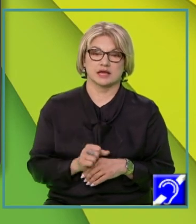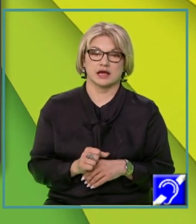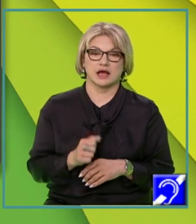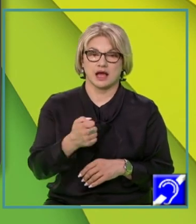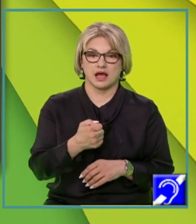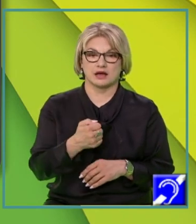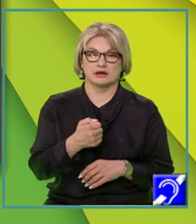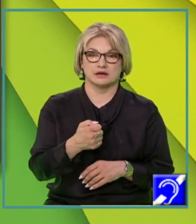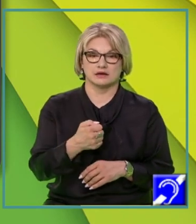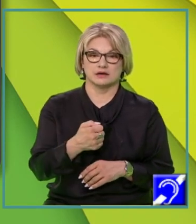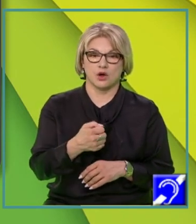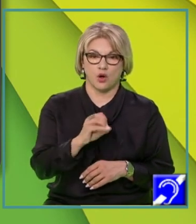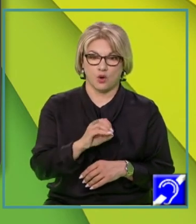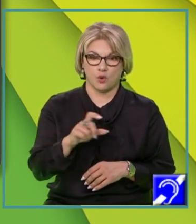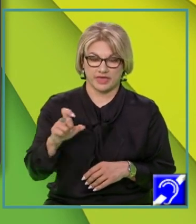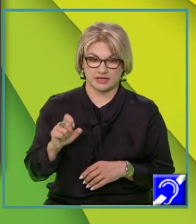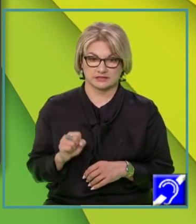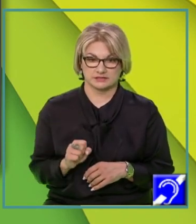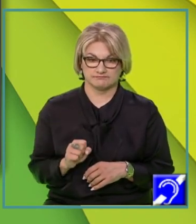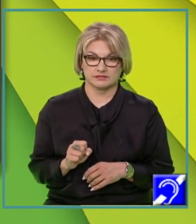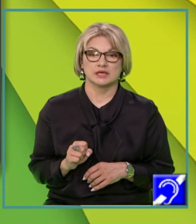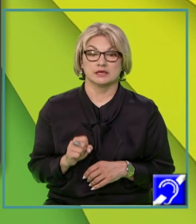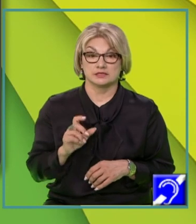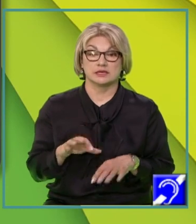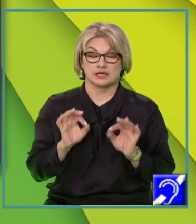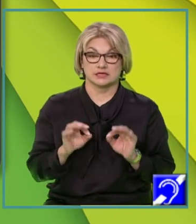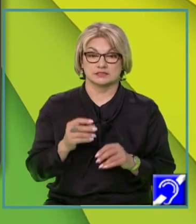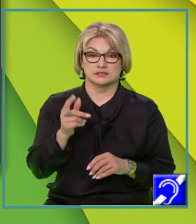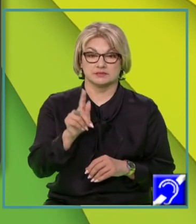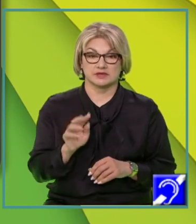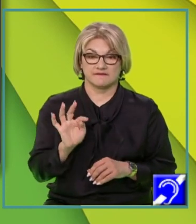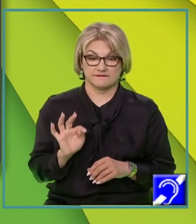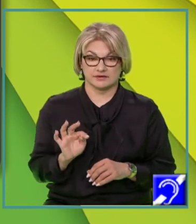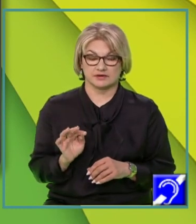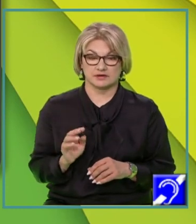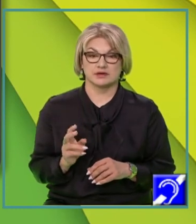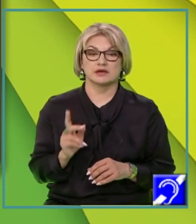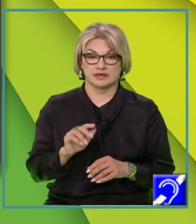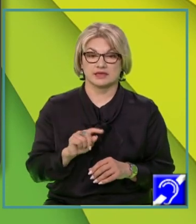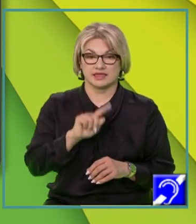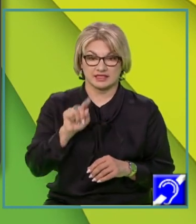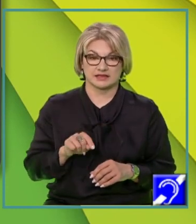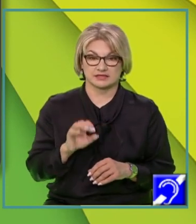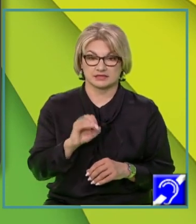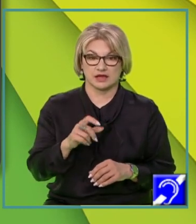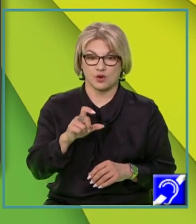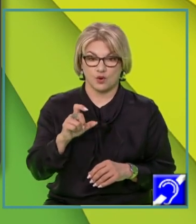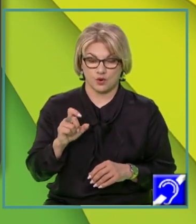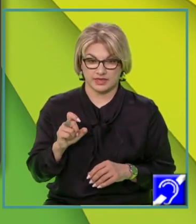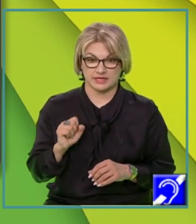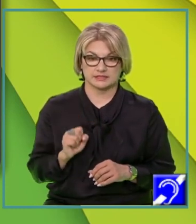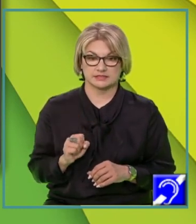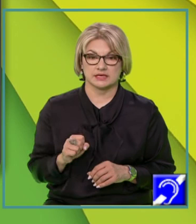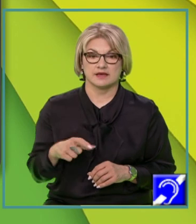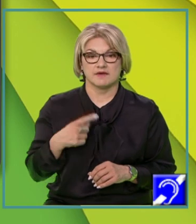acesta, și anume, graficul funcției intersectat cu O, X va fi, să